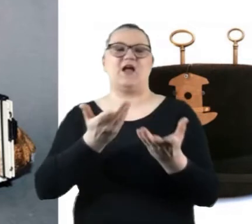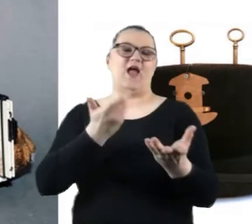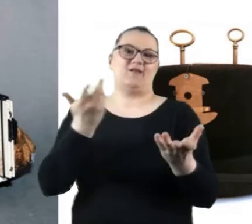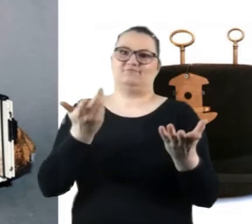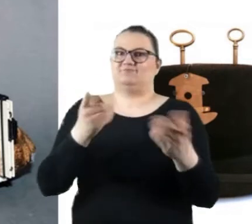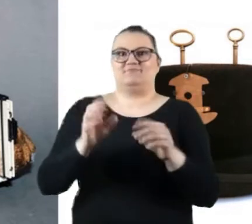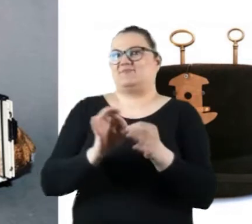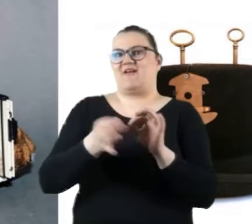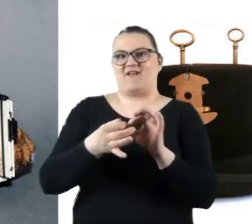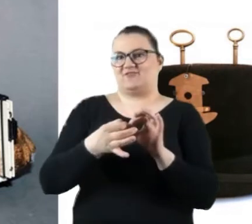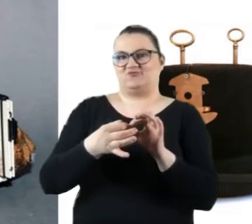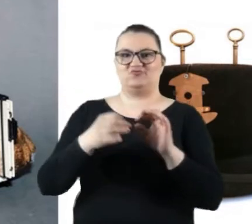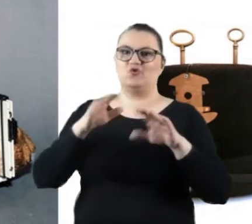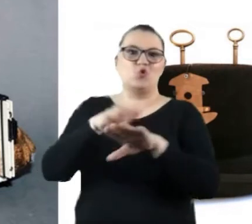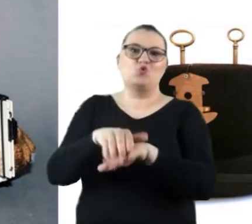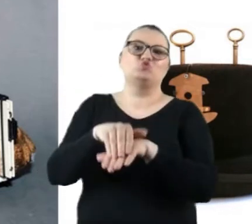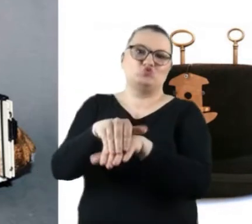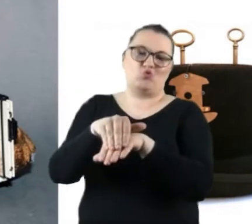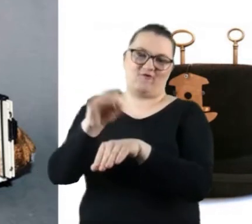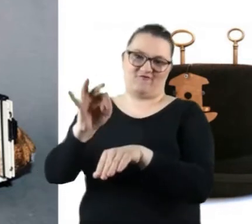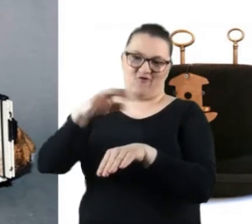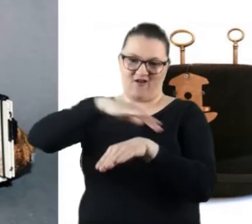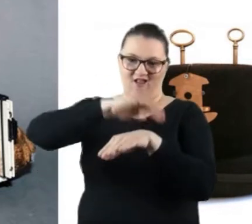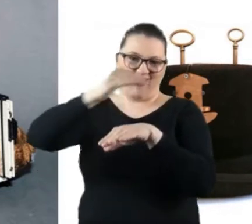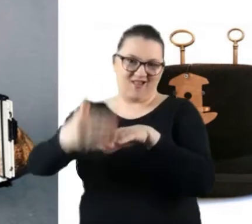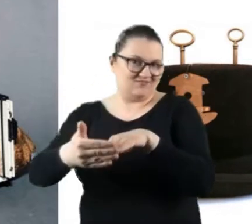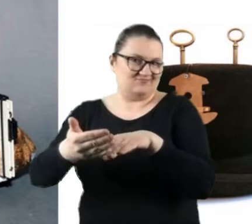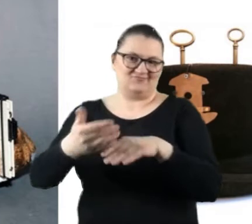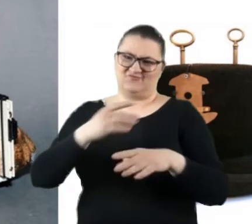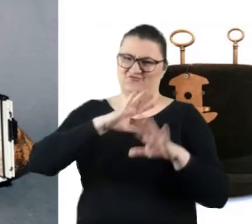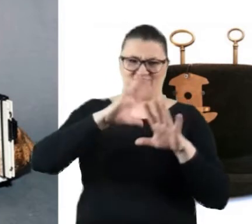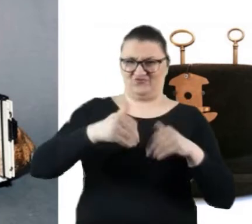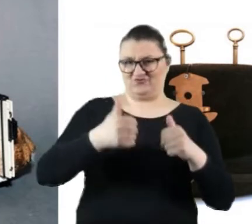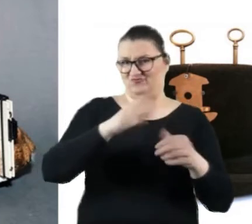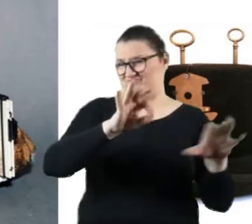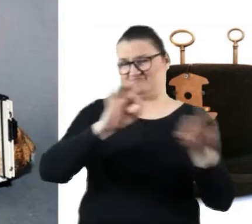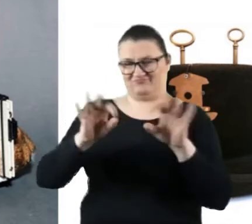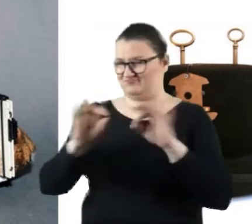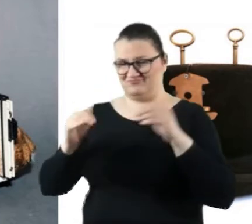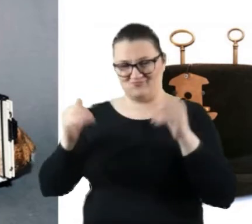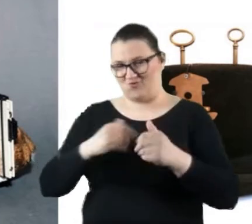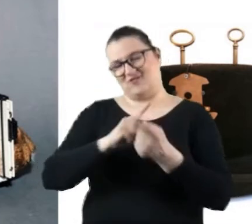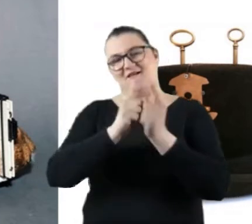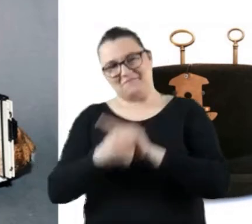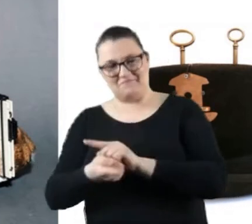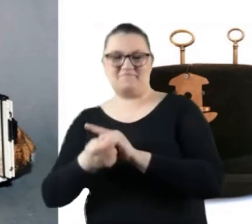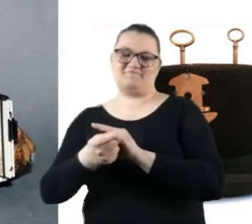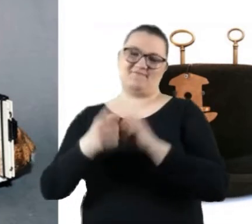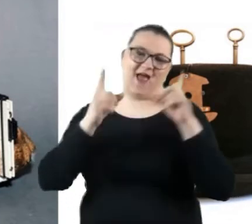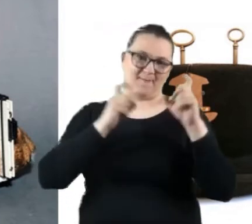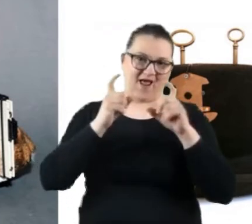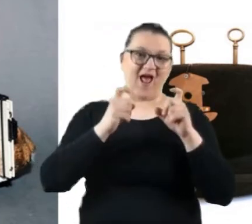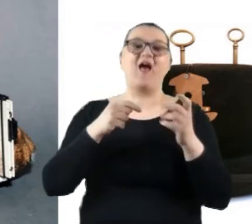skorupia żółwia. Wszystko, co mamy pod ręką, możemy zamienić w aparat, byleby tylko